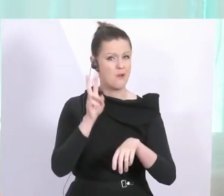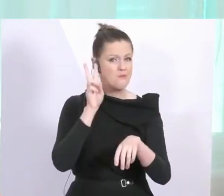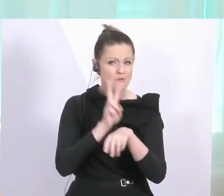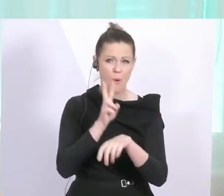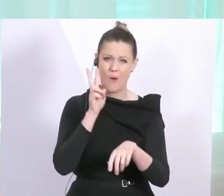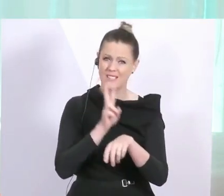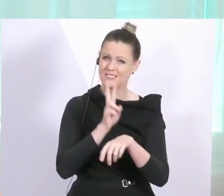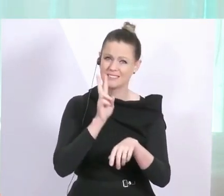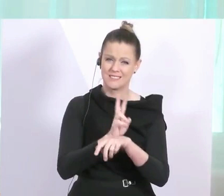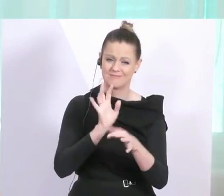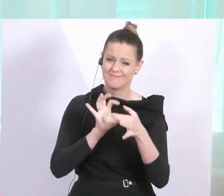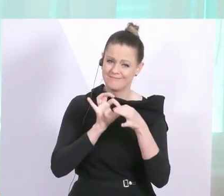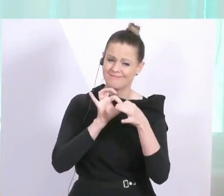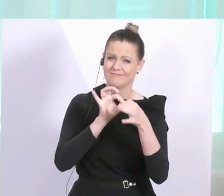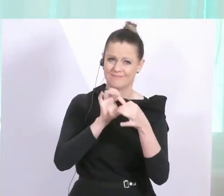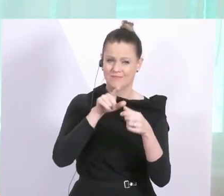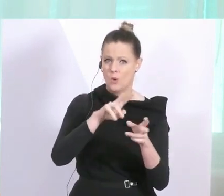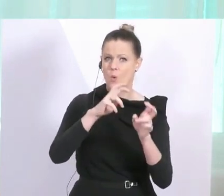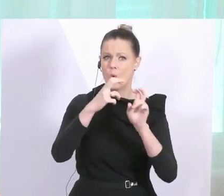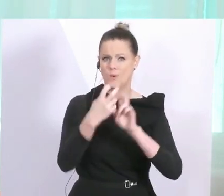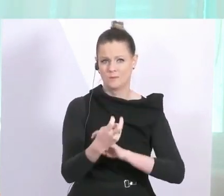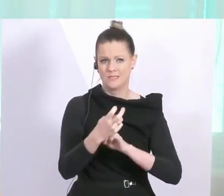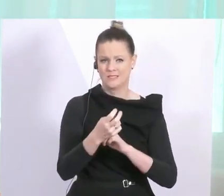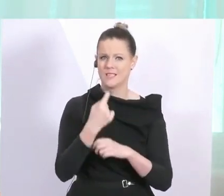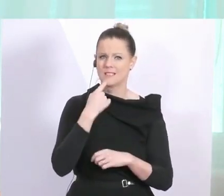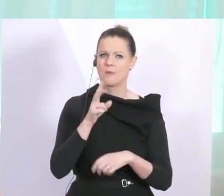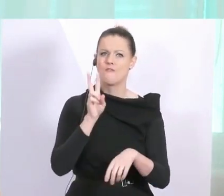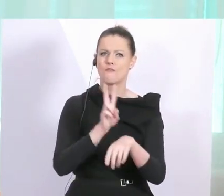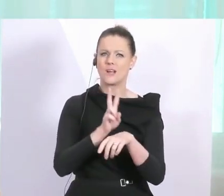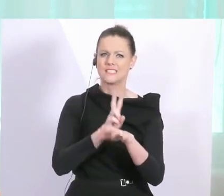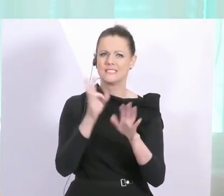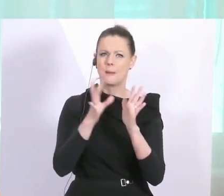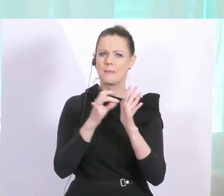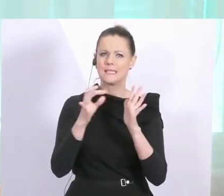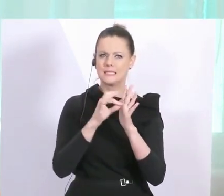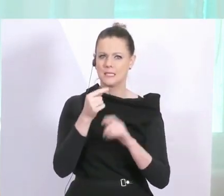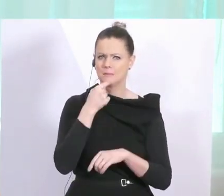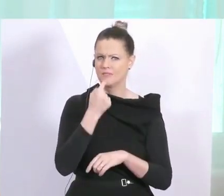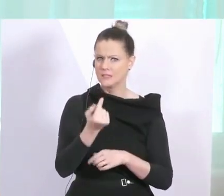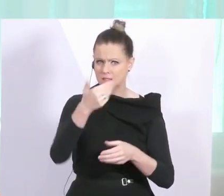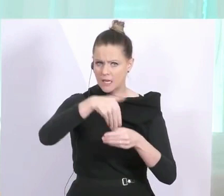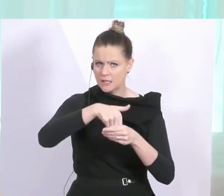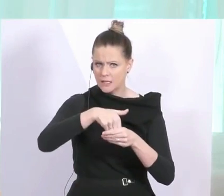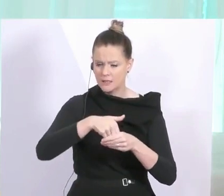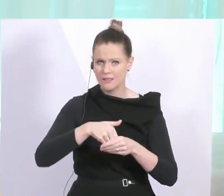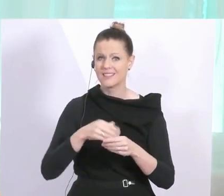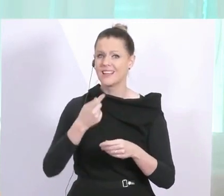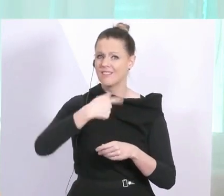uns widmen und dieses umsetzen. Und das Vorsichtsprinzip sagt uns, wir müssen die